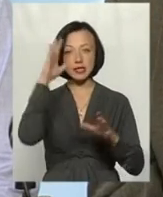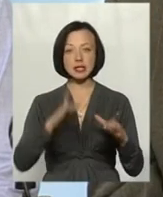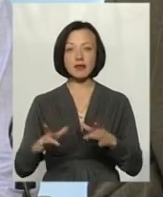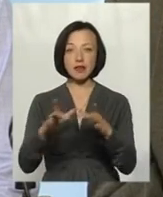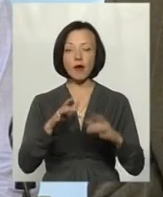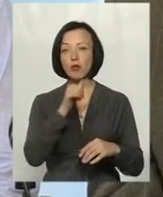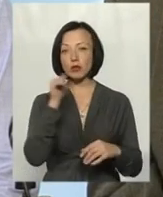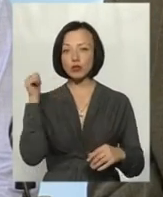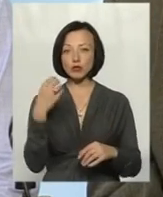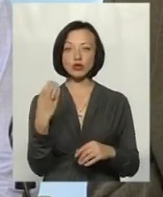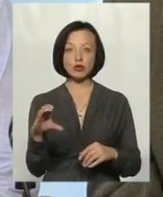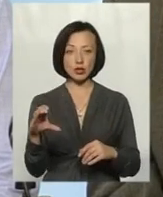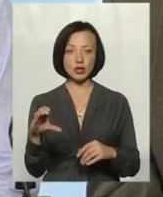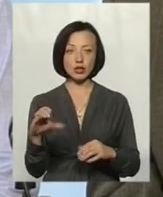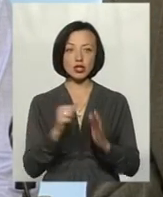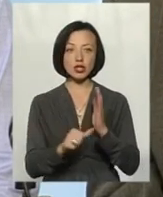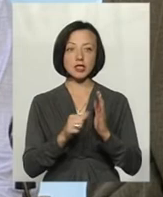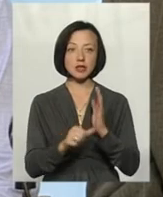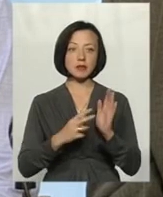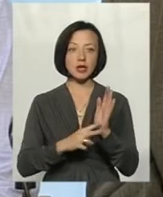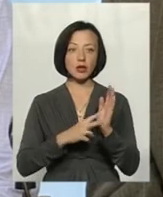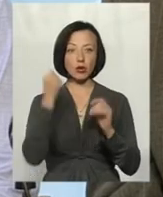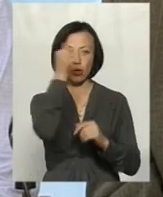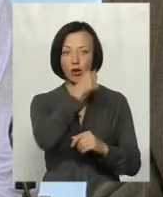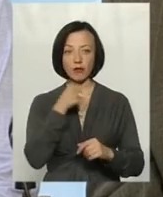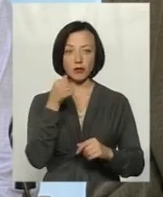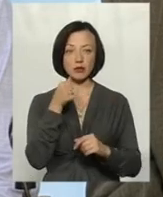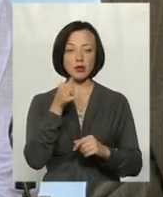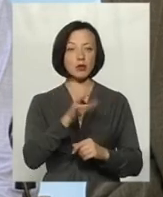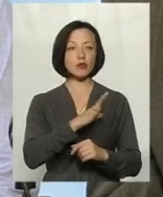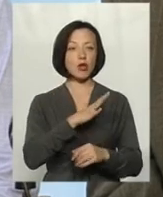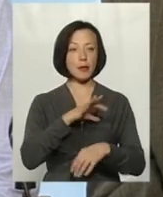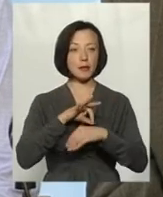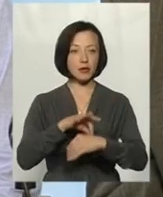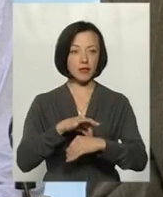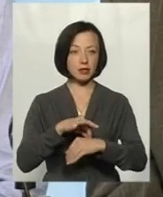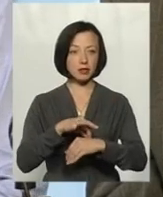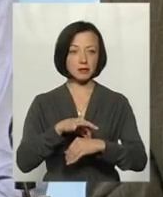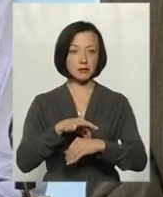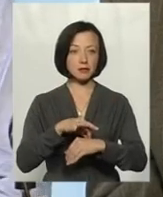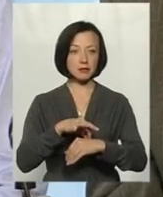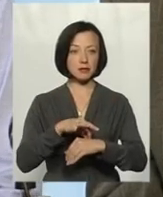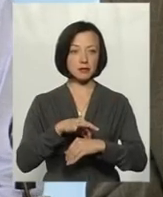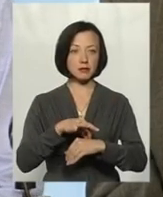столітті, в 60-70-х роках, були проведені